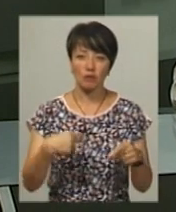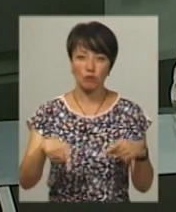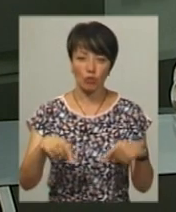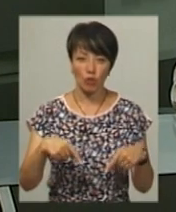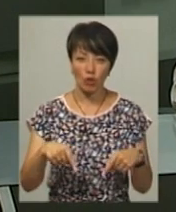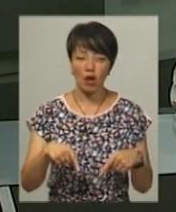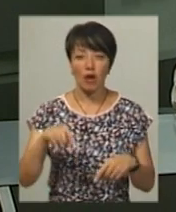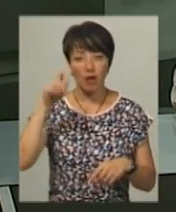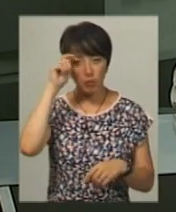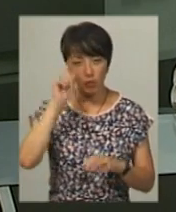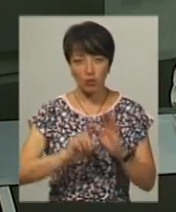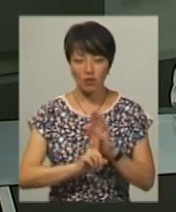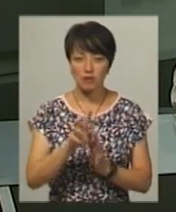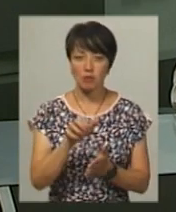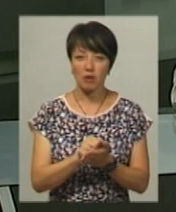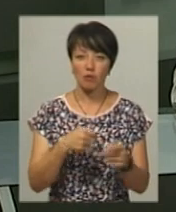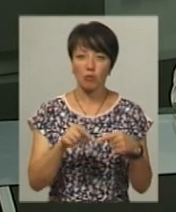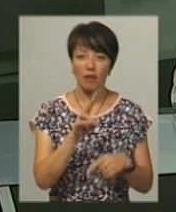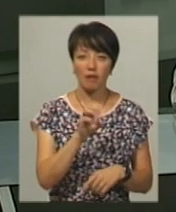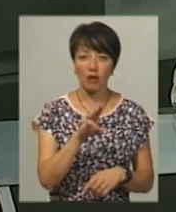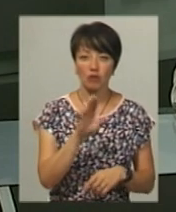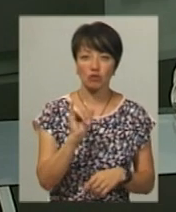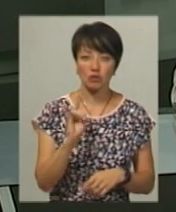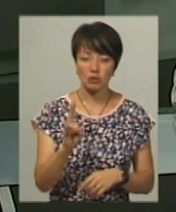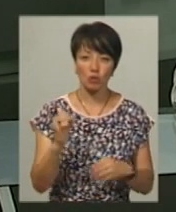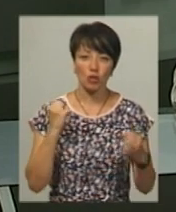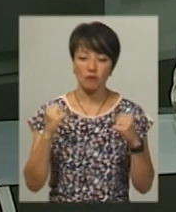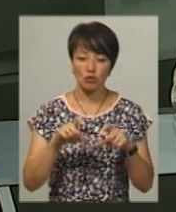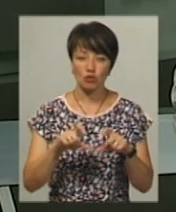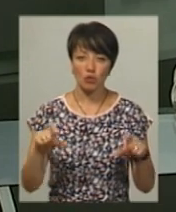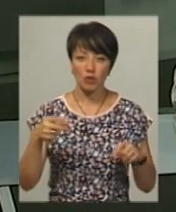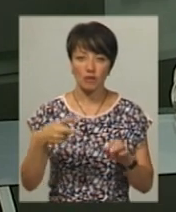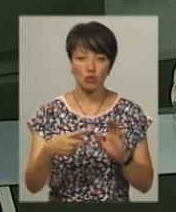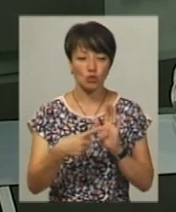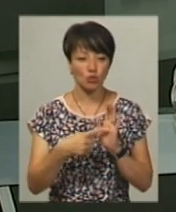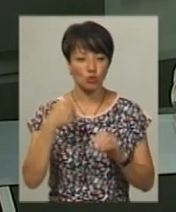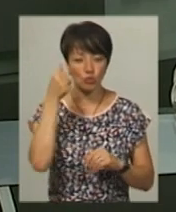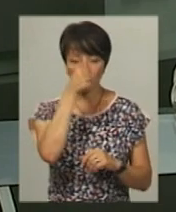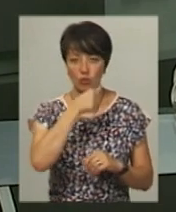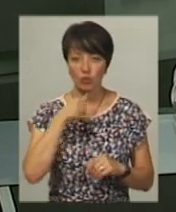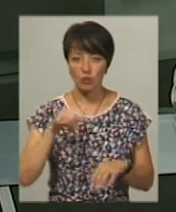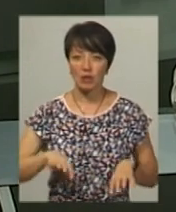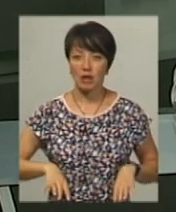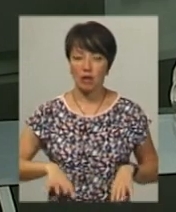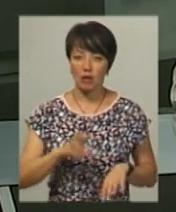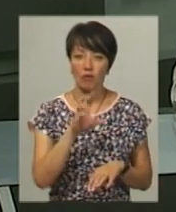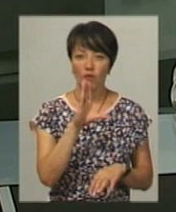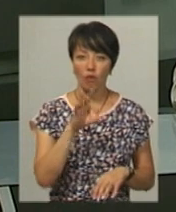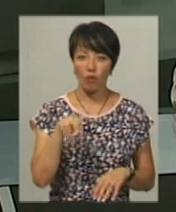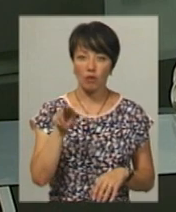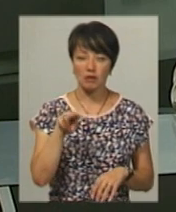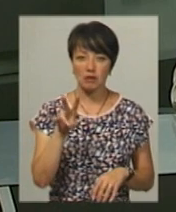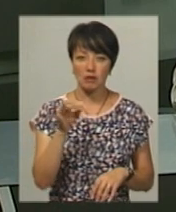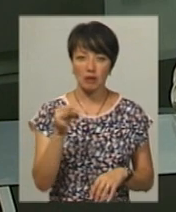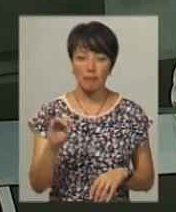Олексій почав займатися футболом в Днитішинській дитячо-юнацькій спортивній школі в 2006 році в тренера Володимира Возного. Тож